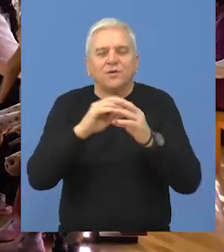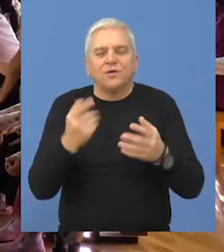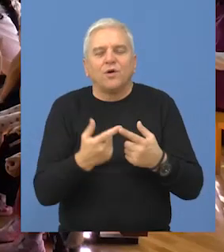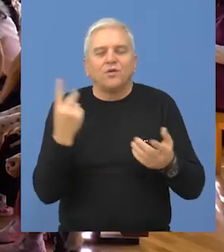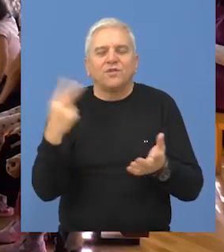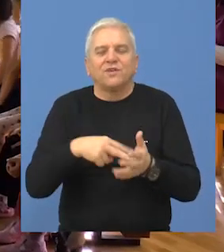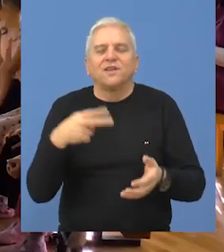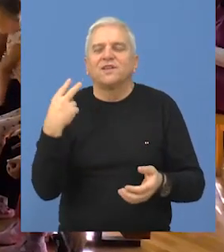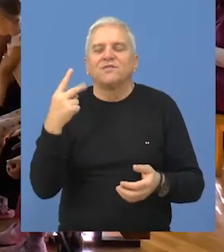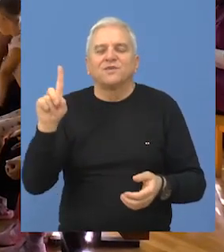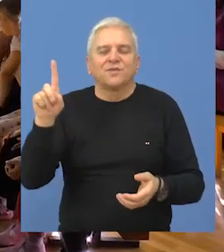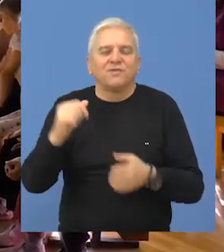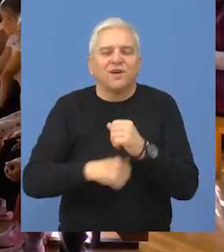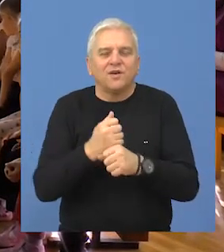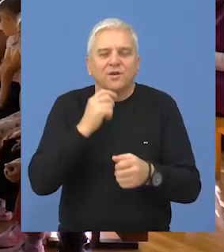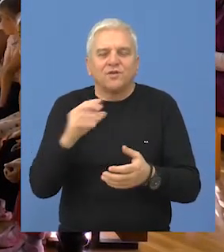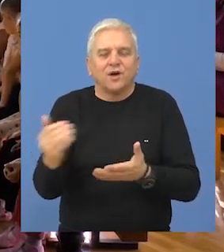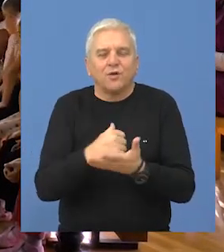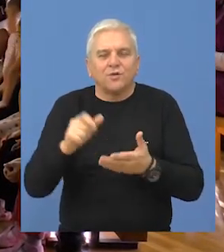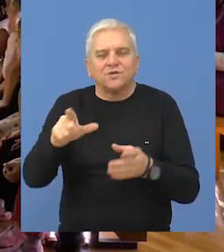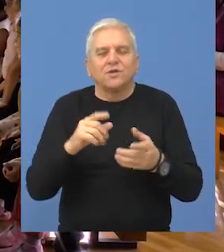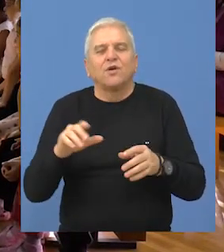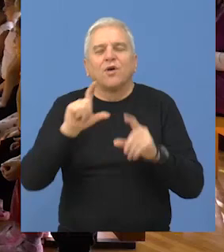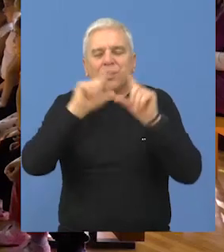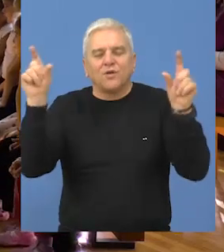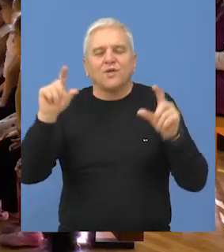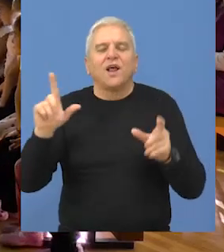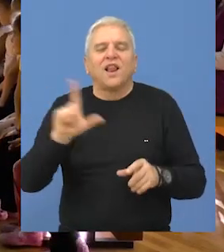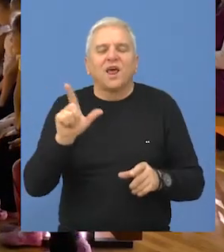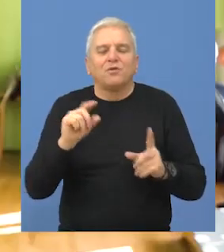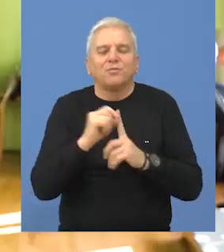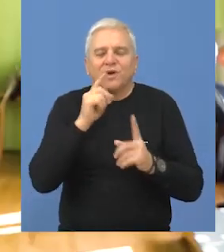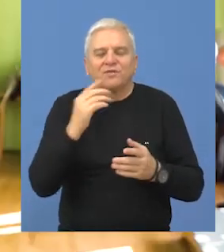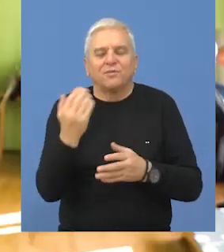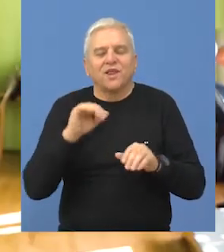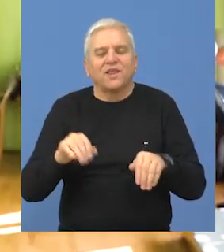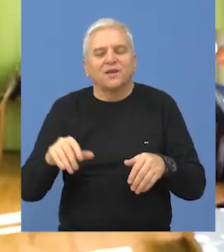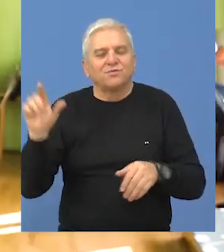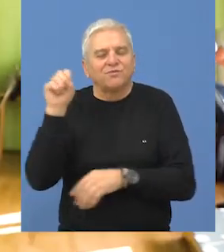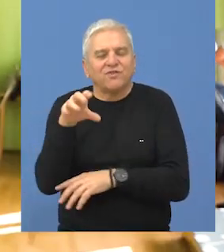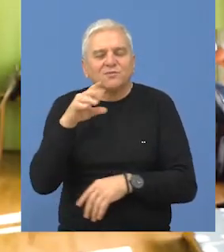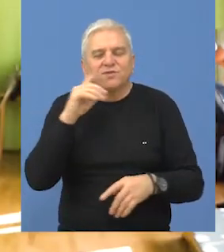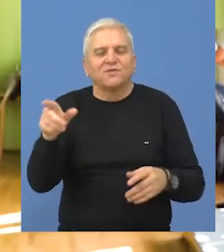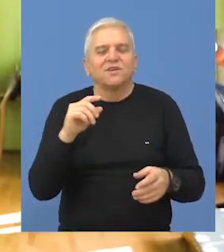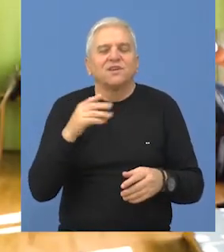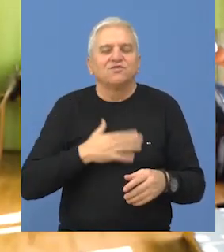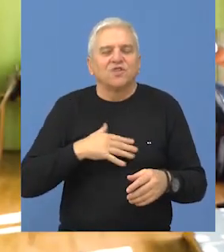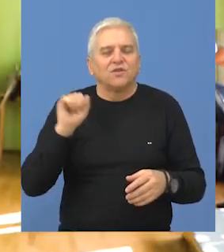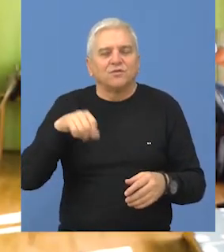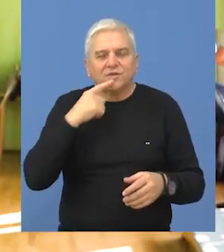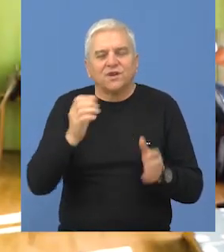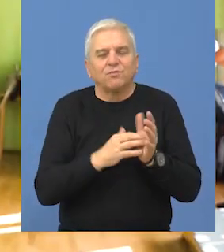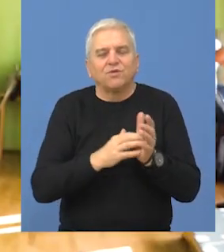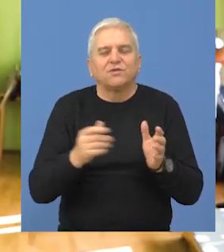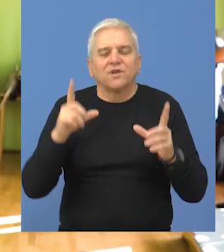2021. godine primenjuju u prečkolskoj ustanovi Labud Pejović. Prečkolska ustanova Labud Pejović izrazila